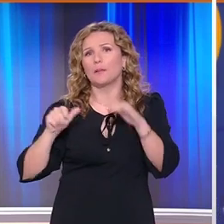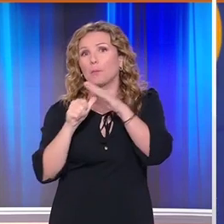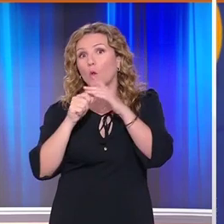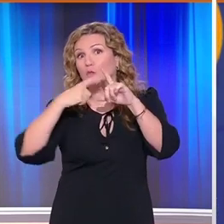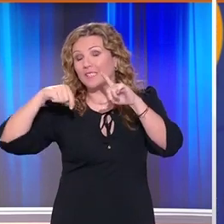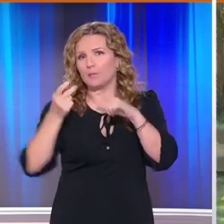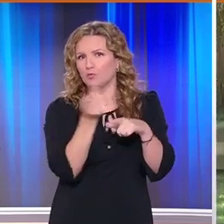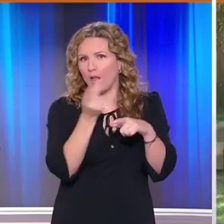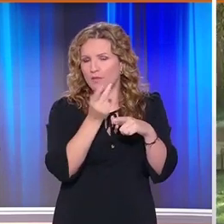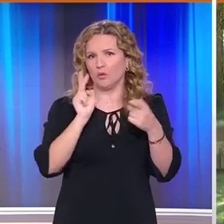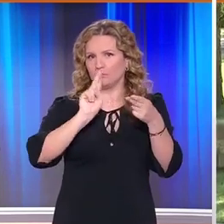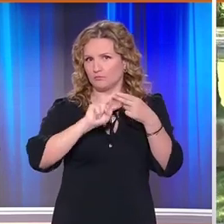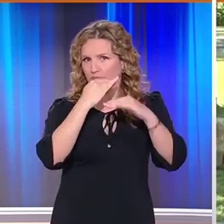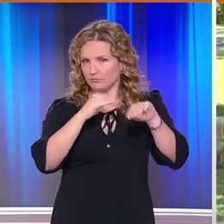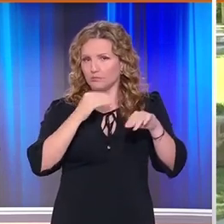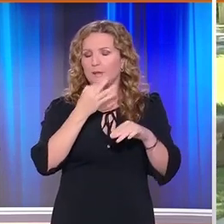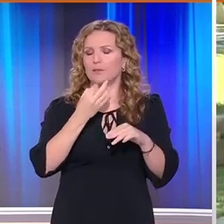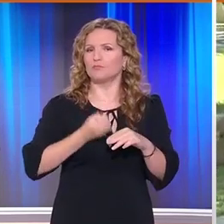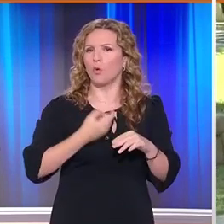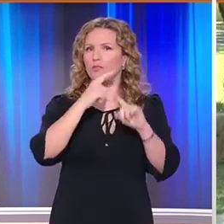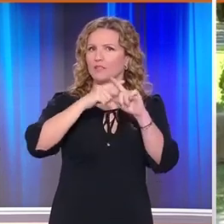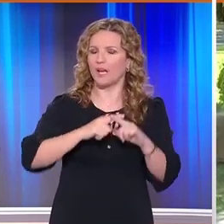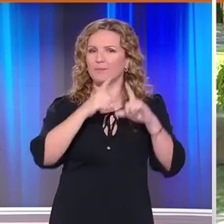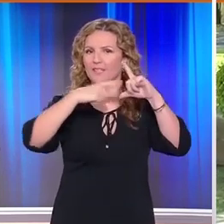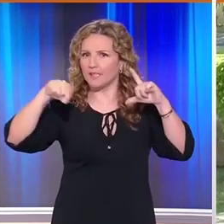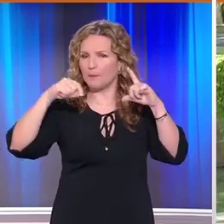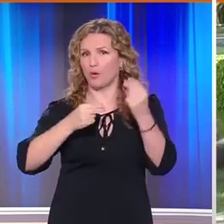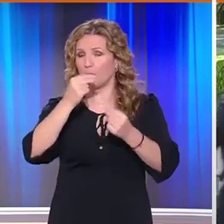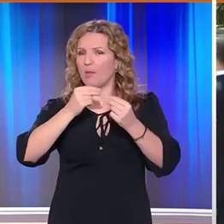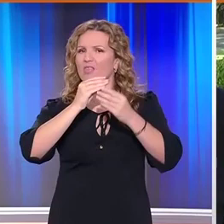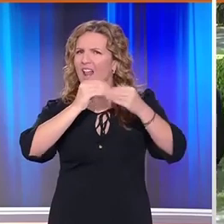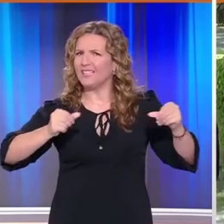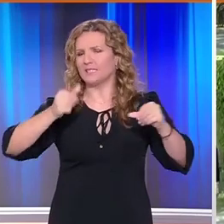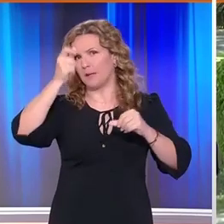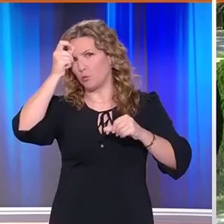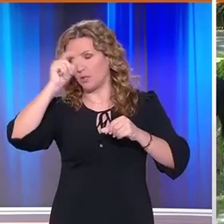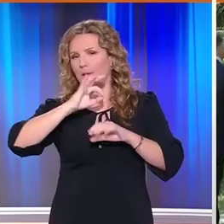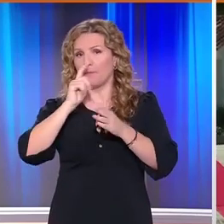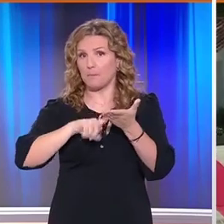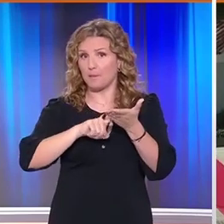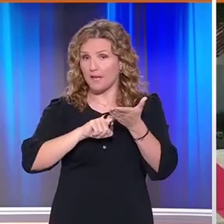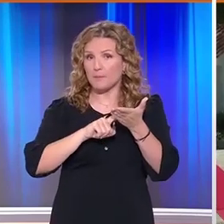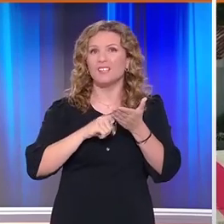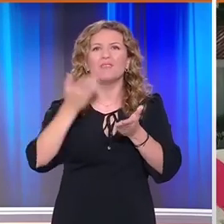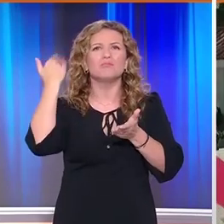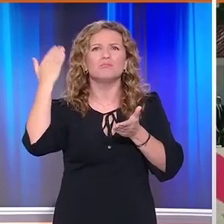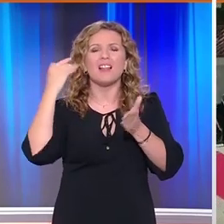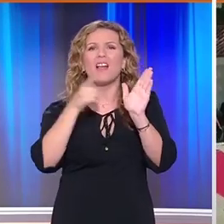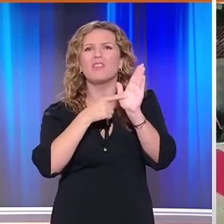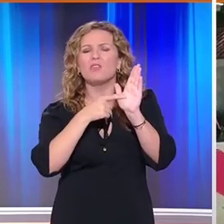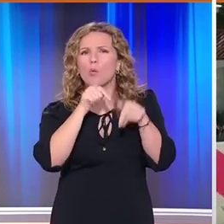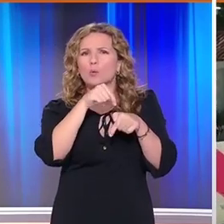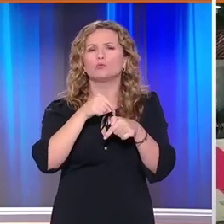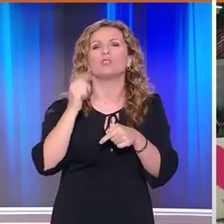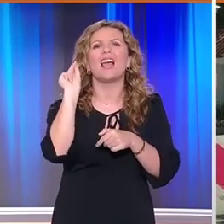εξέφρασε τη συγκρατημένη του εισοδοξία για την επίλυση του Κυπριακού τονίζοντας πως θα πρέπει να μπει τέλος στον αναχρονιστικό θεσμό των